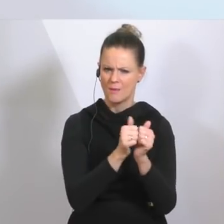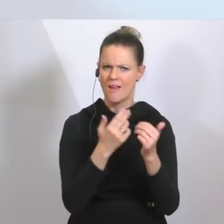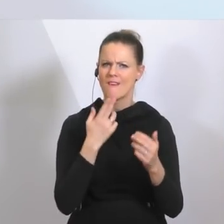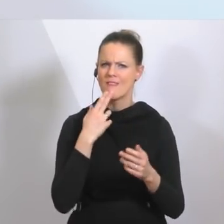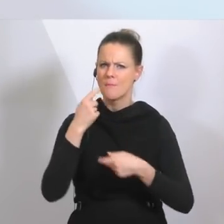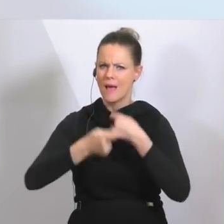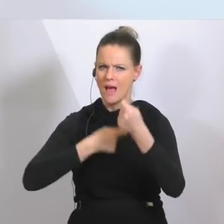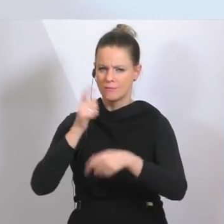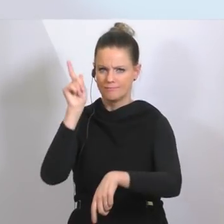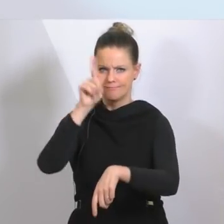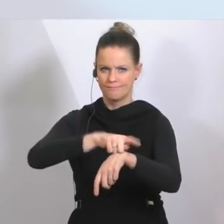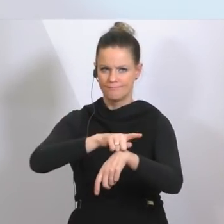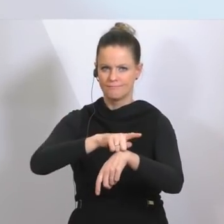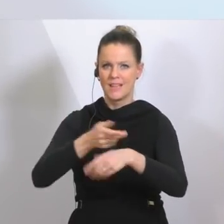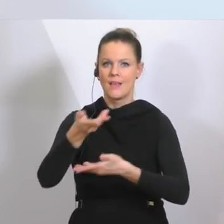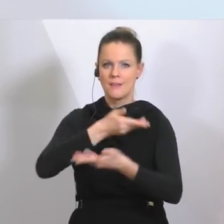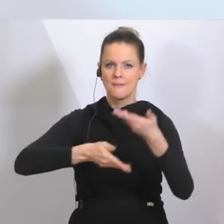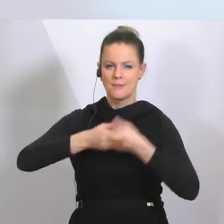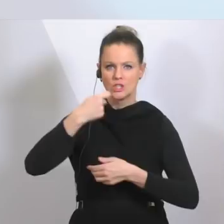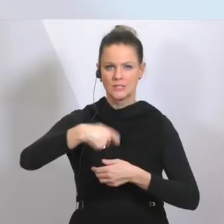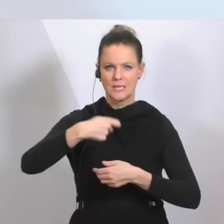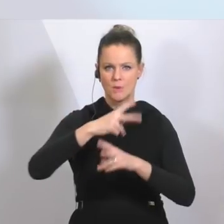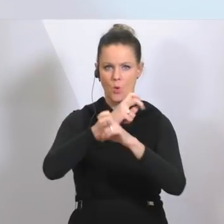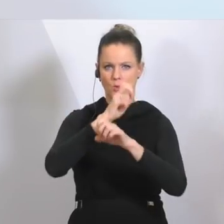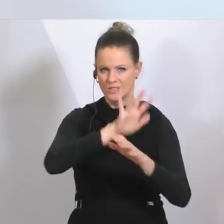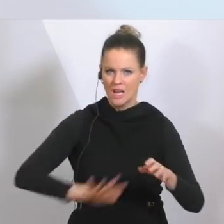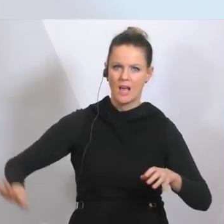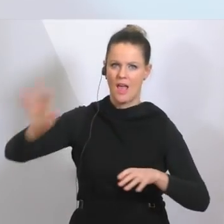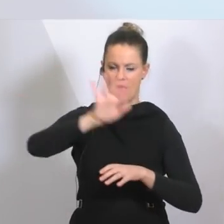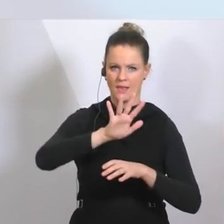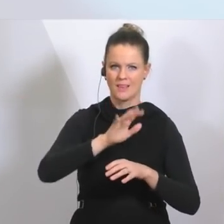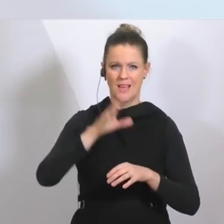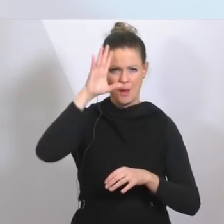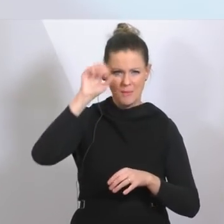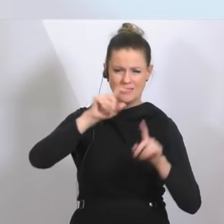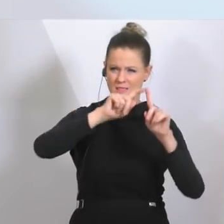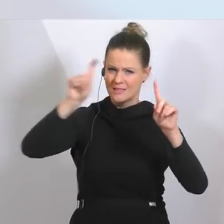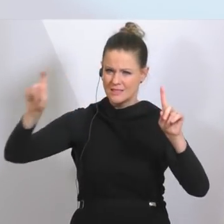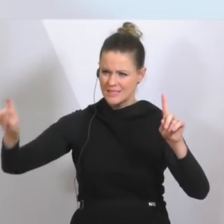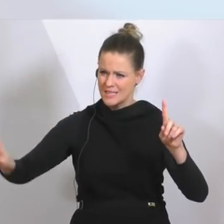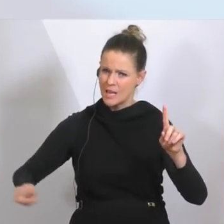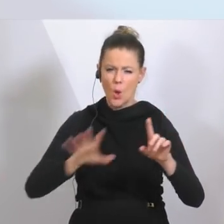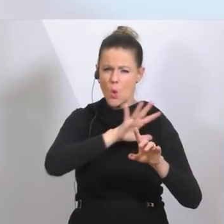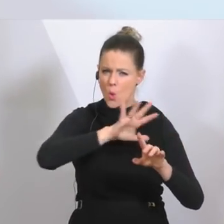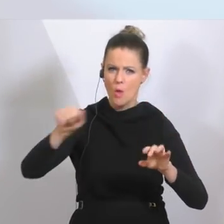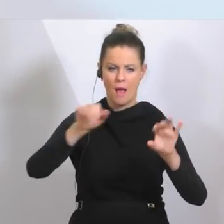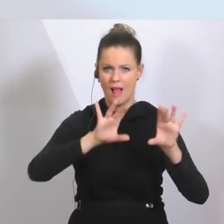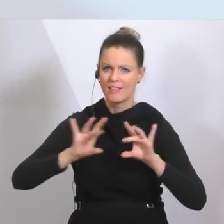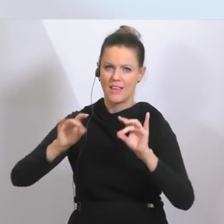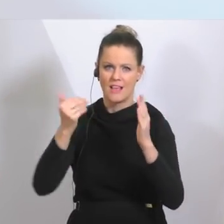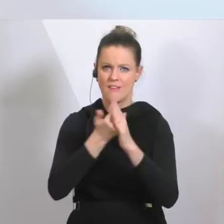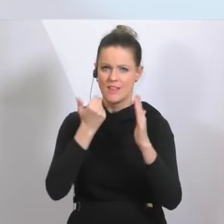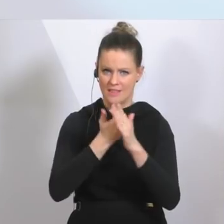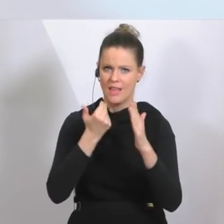beauftragen wir die Wirtschaftskammer Österreich. Sie ist flächendeckend in den Bezirken in Österreich vertreten und wird